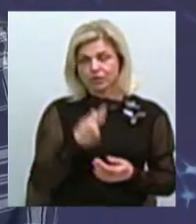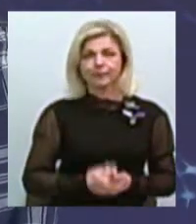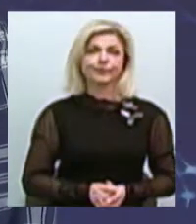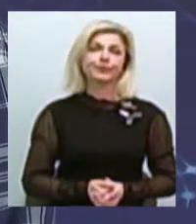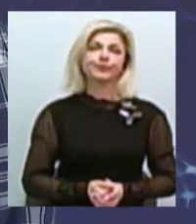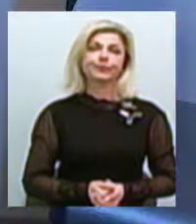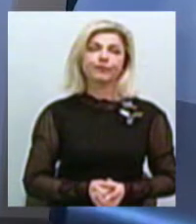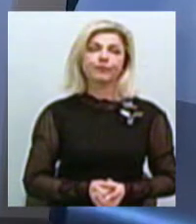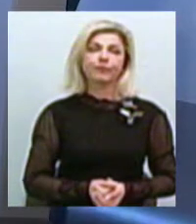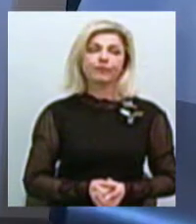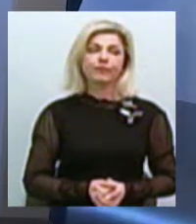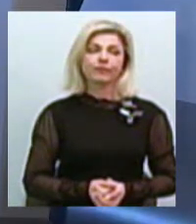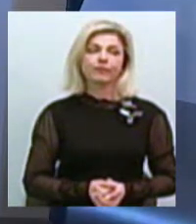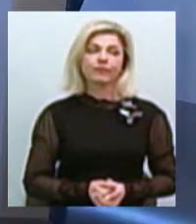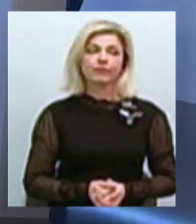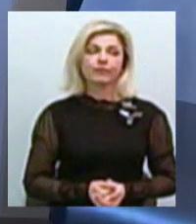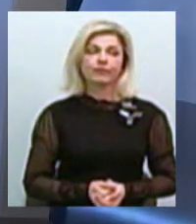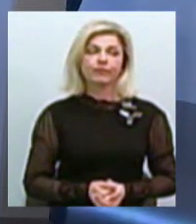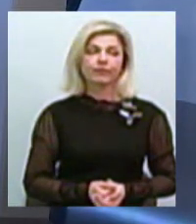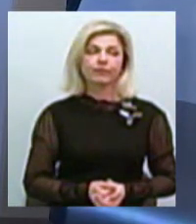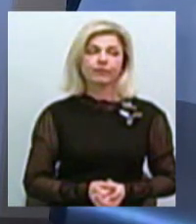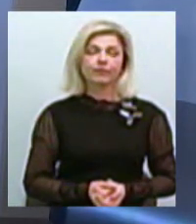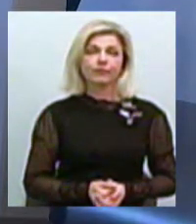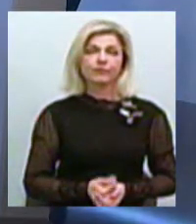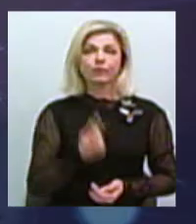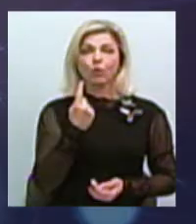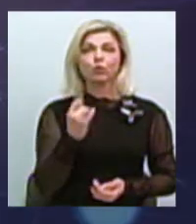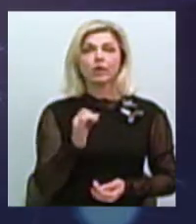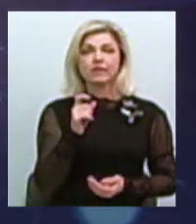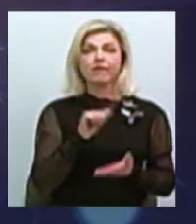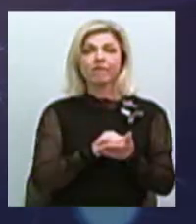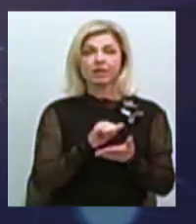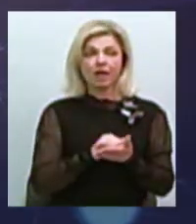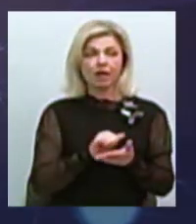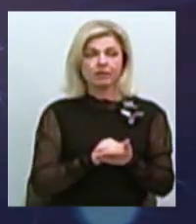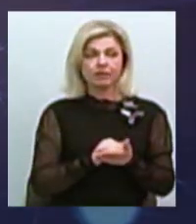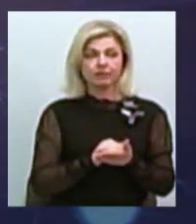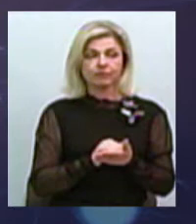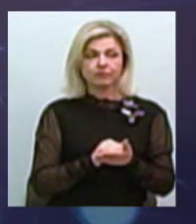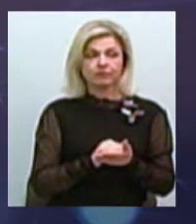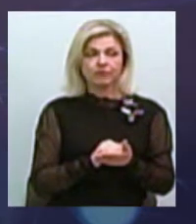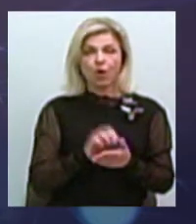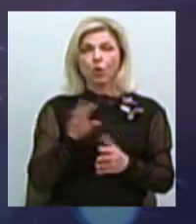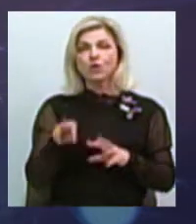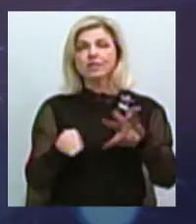дві цитати навів такі довгі із одного видання, тому що в одному місці написано, що після розселення слов'ян